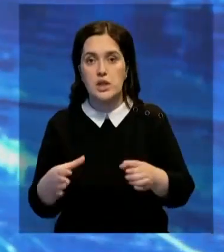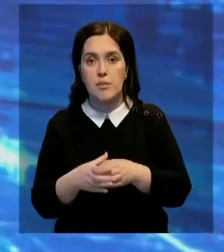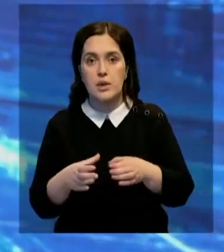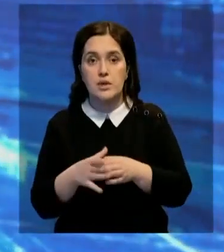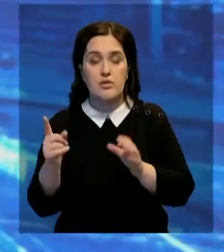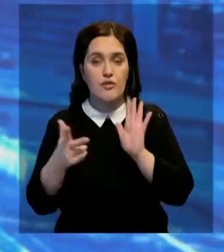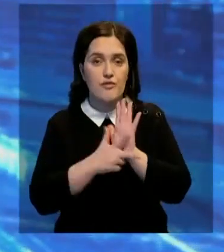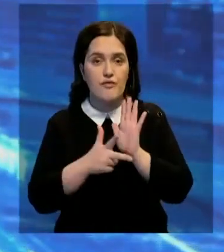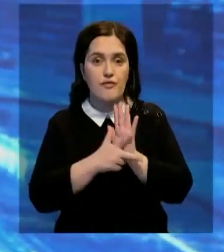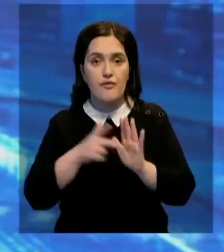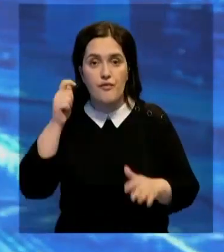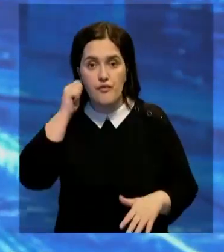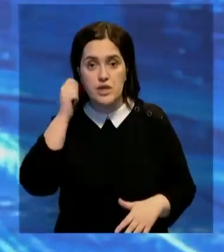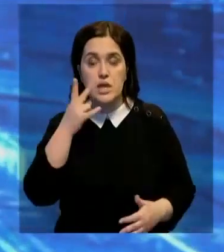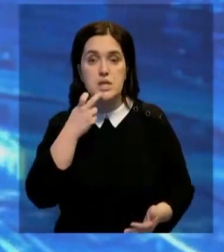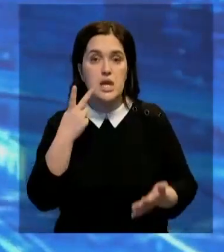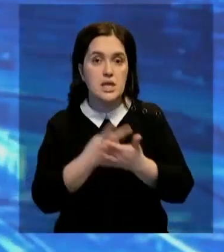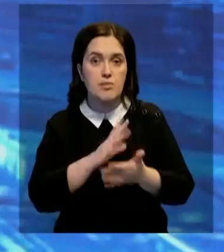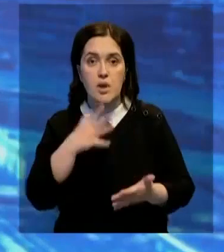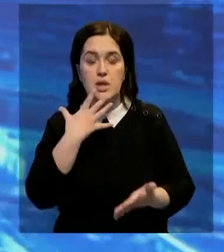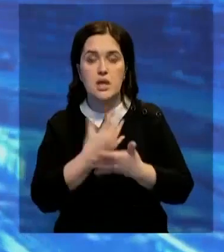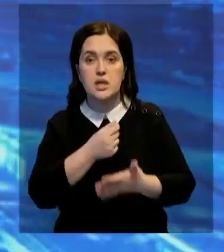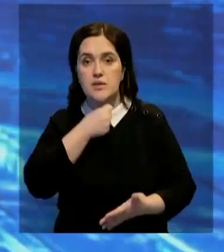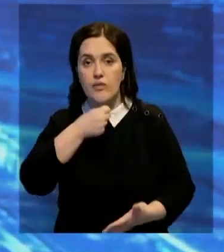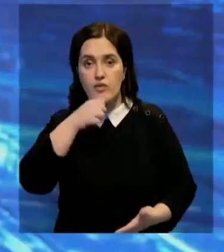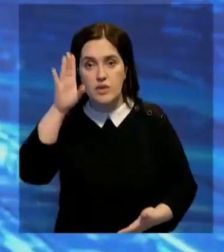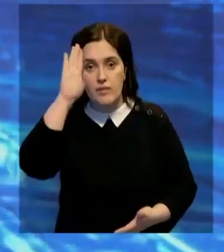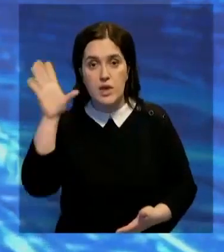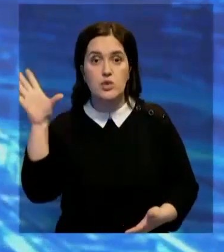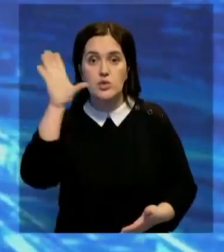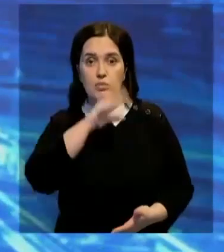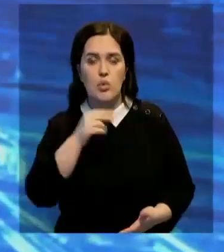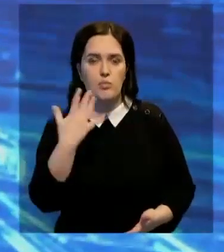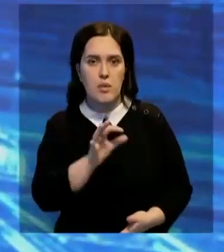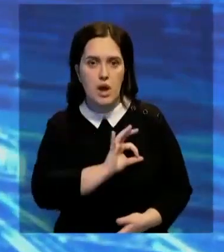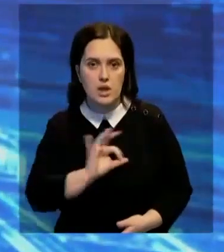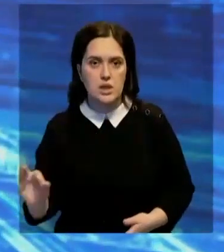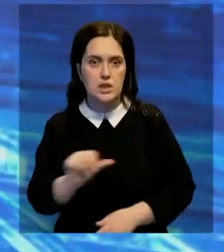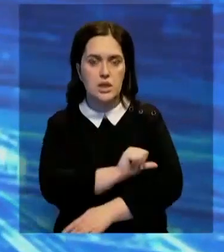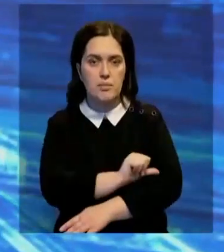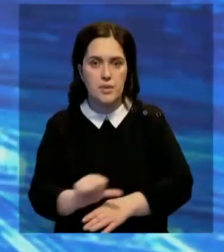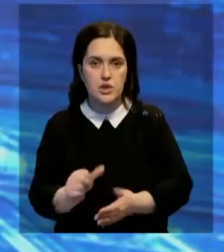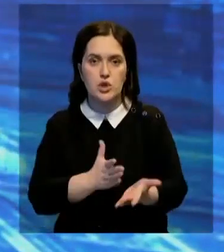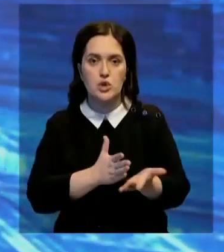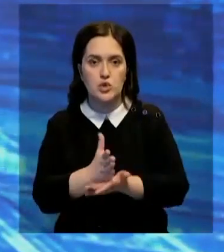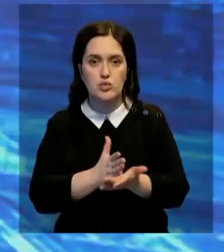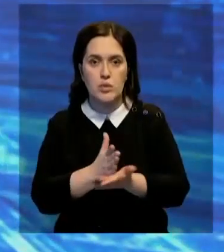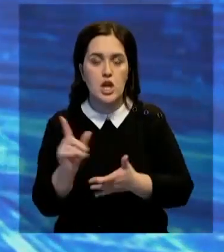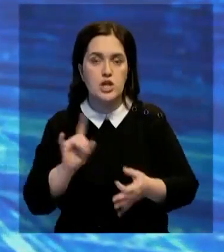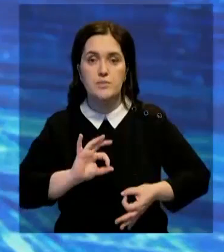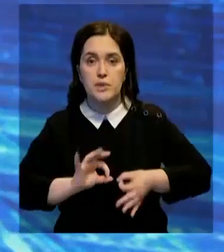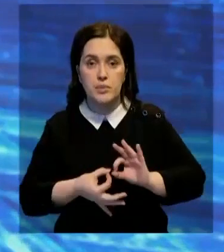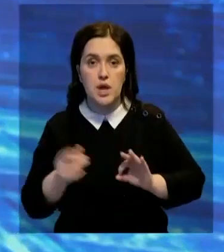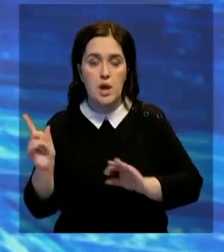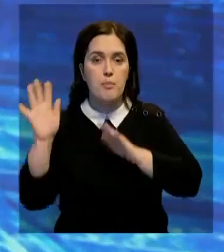член команды, которому всего лишь 8 лет. Несмотря на свой возраст, мальчик уже успел стать отличником пограничной службы.